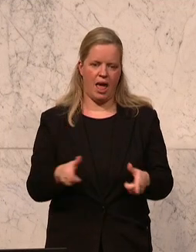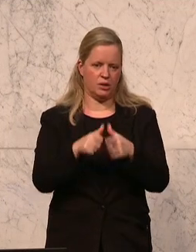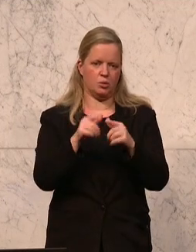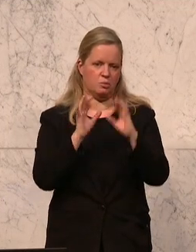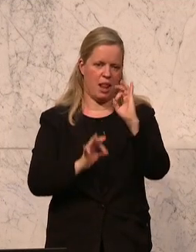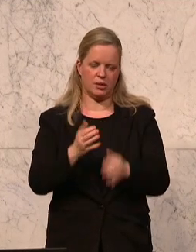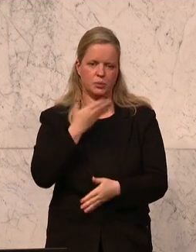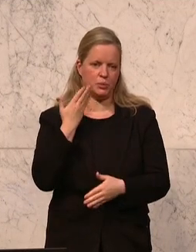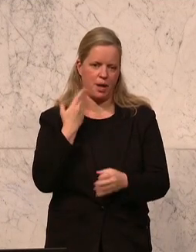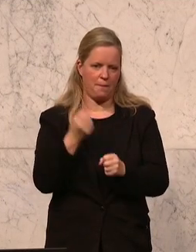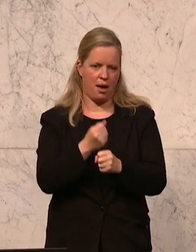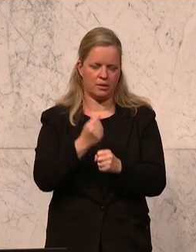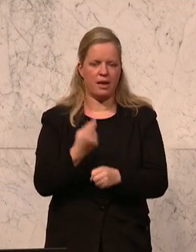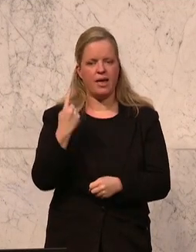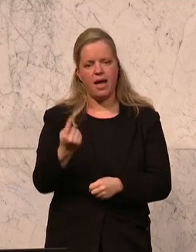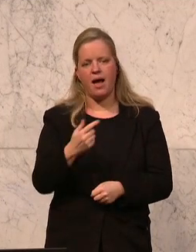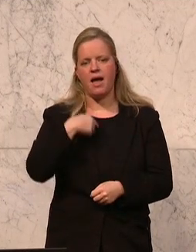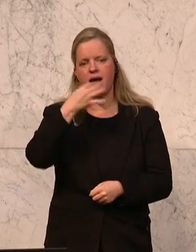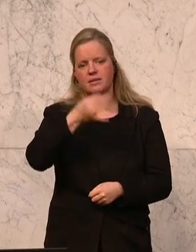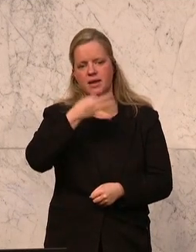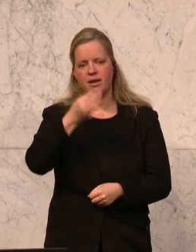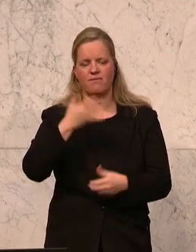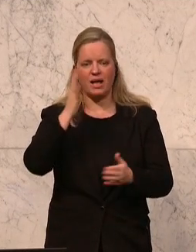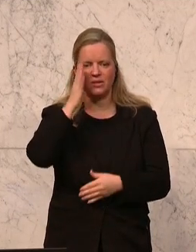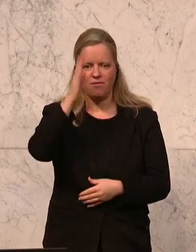erzählt, was er alles machen wird,